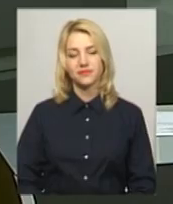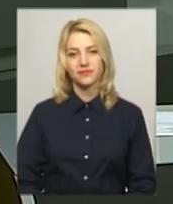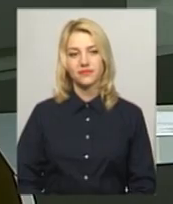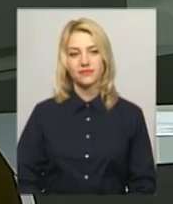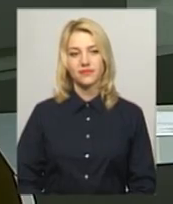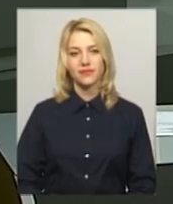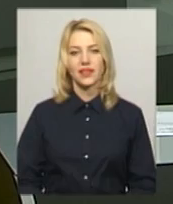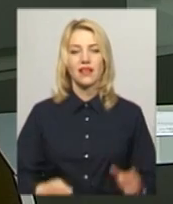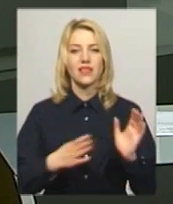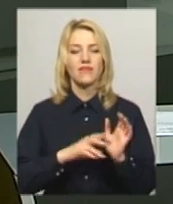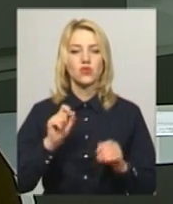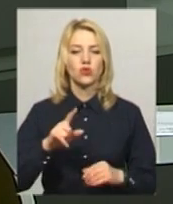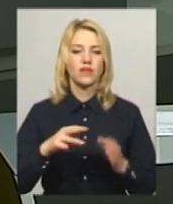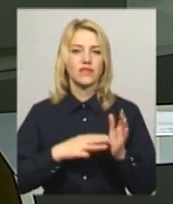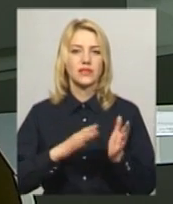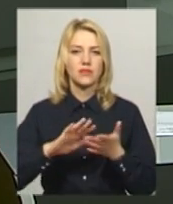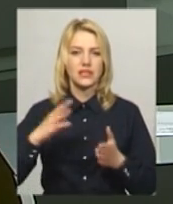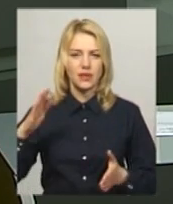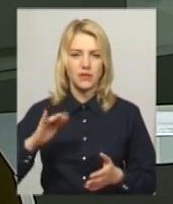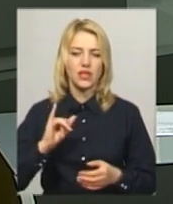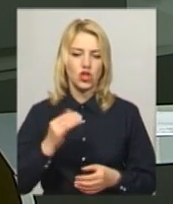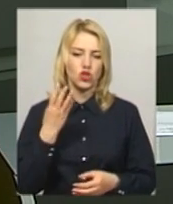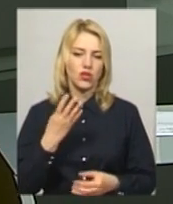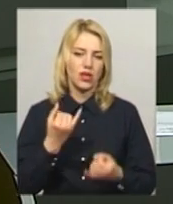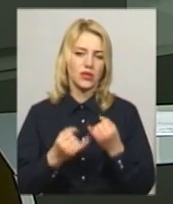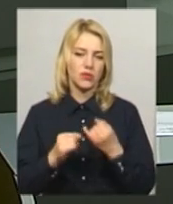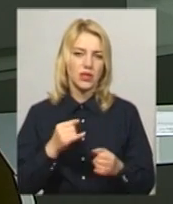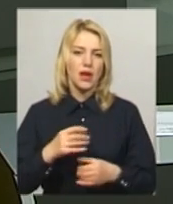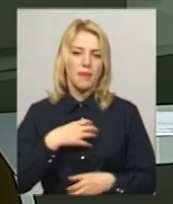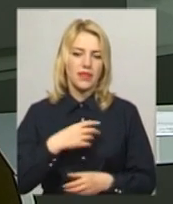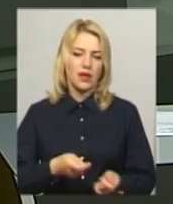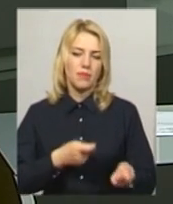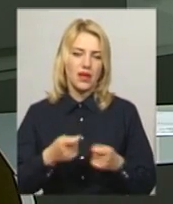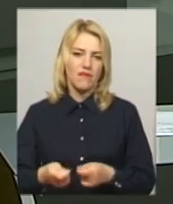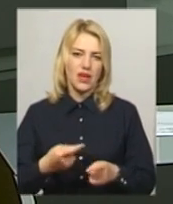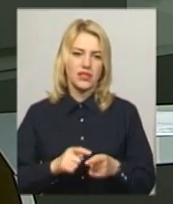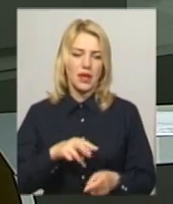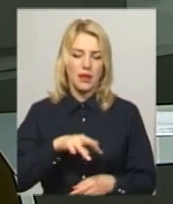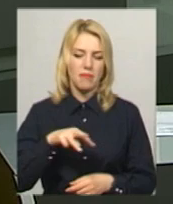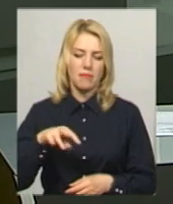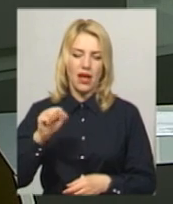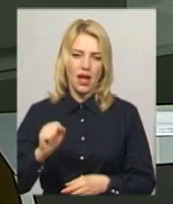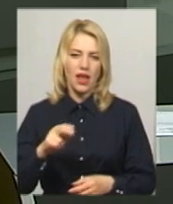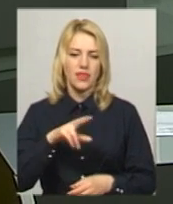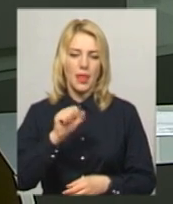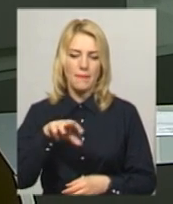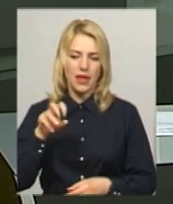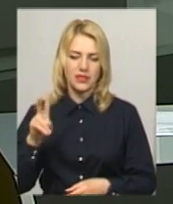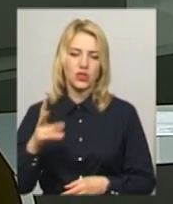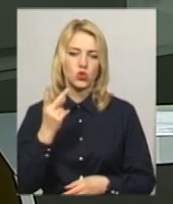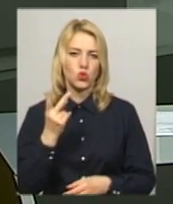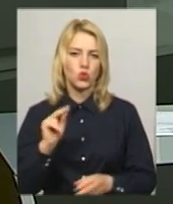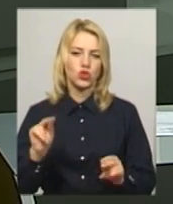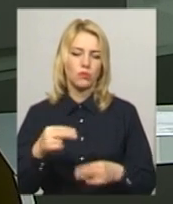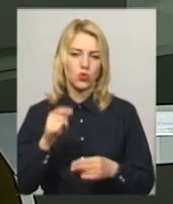Дев'ять золотих, вісім срібних та чотири бронзові медалі привезли вихованці Академії ММА «Дамаск» з другого чемпіонату